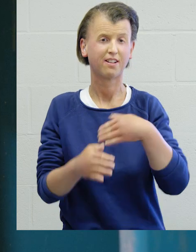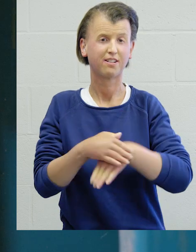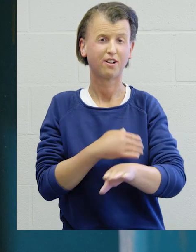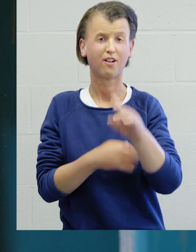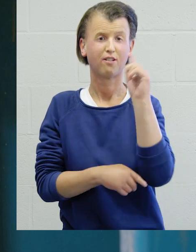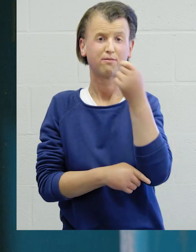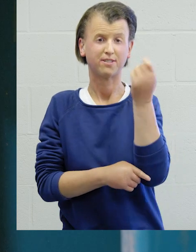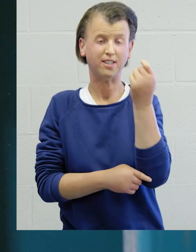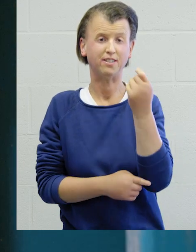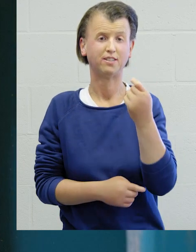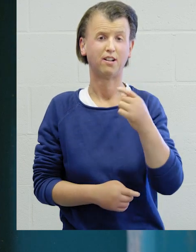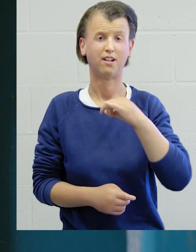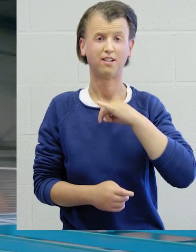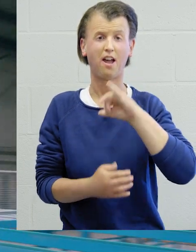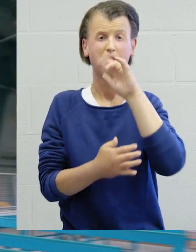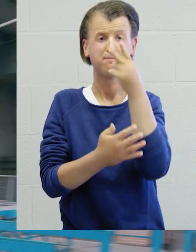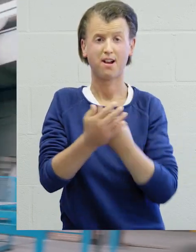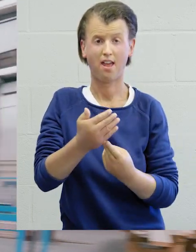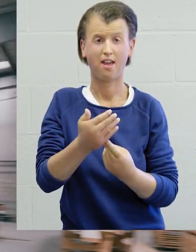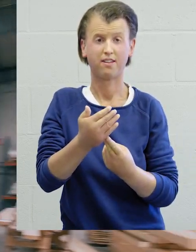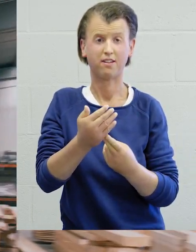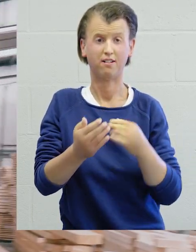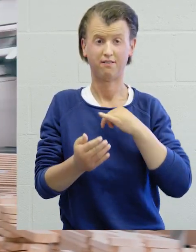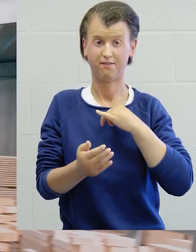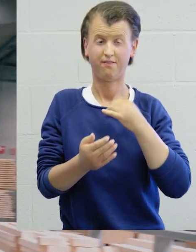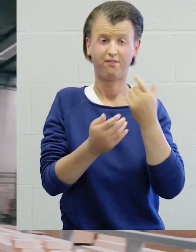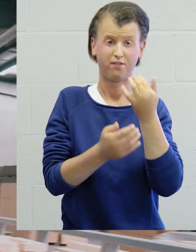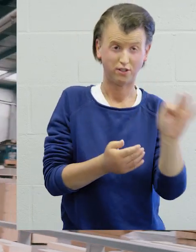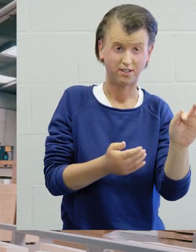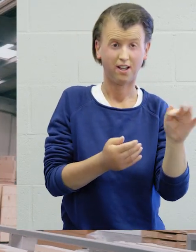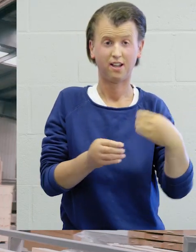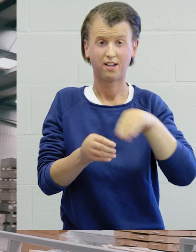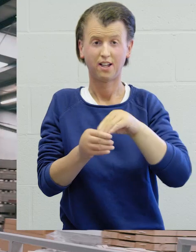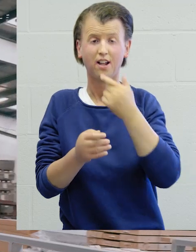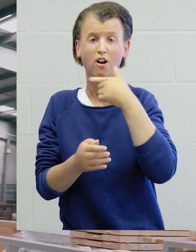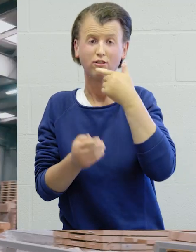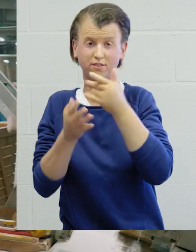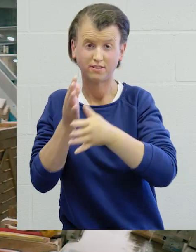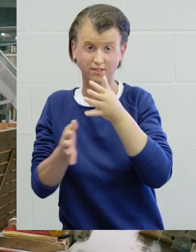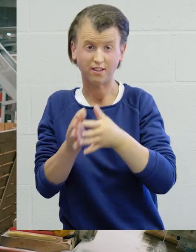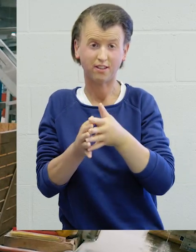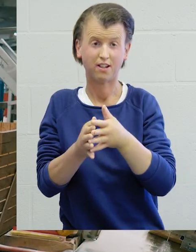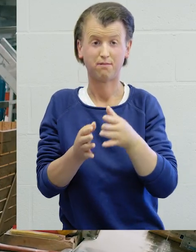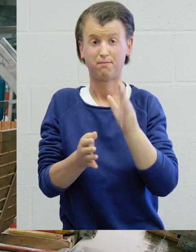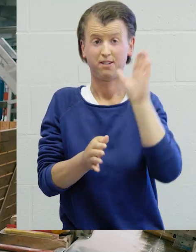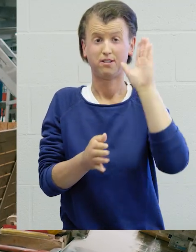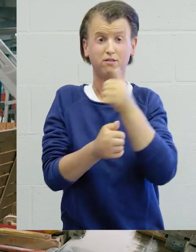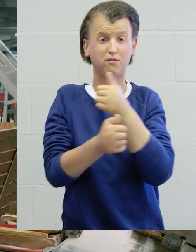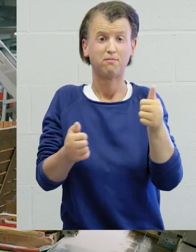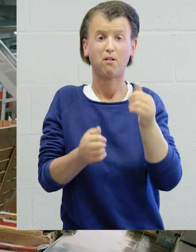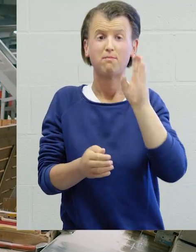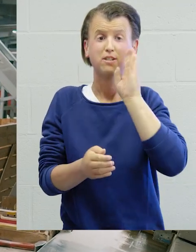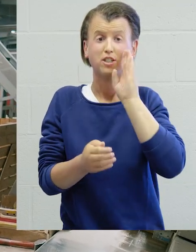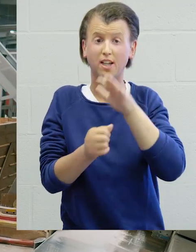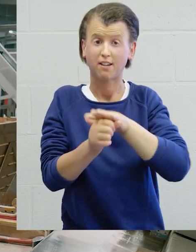actuellement les ateliers du Monceau, ce bilinguisme qui existe, ne l'est qu'en Belgique et